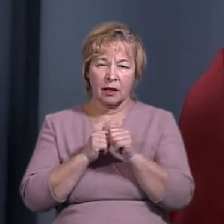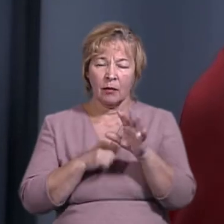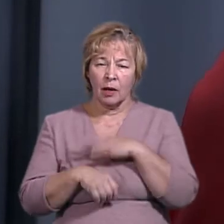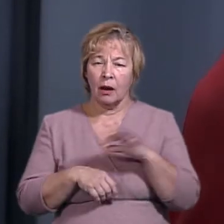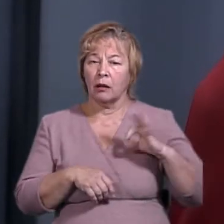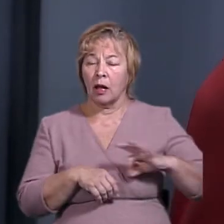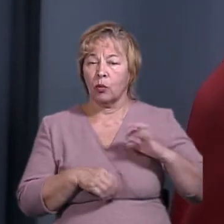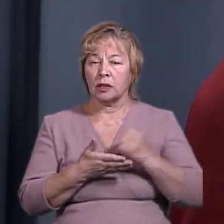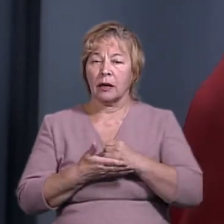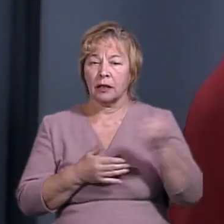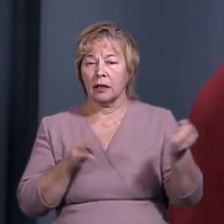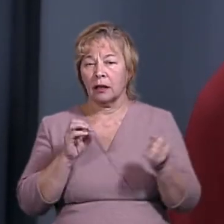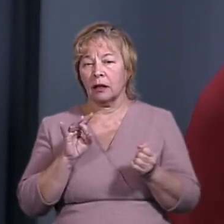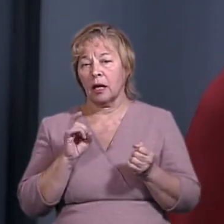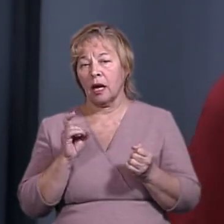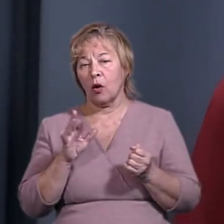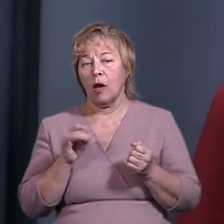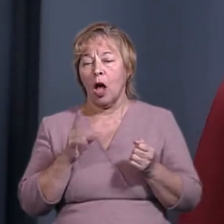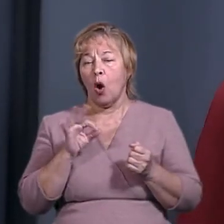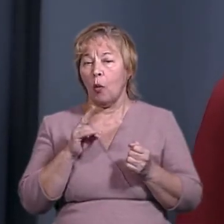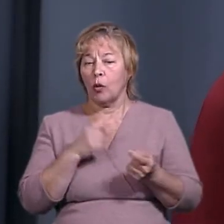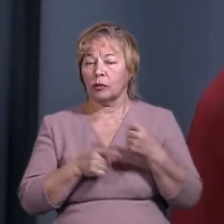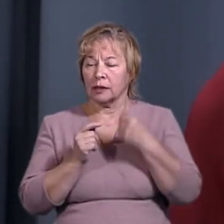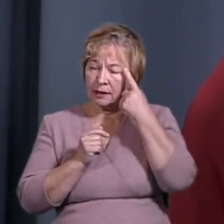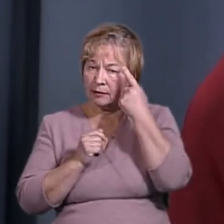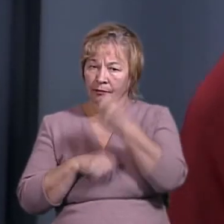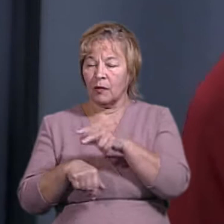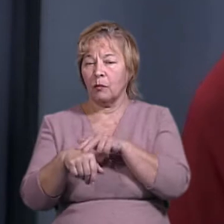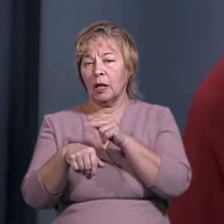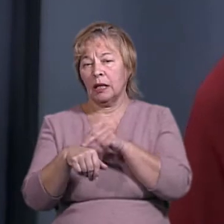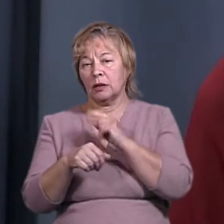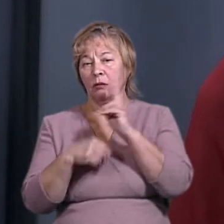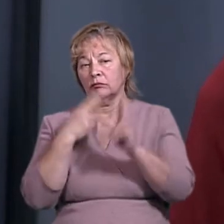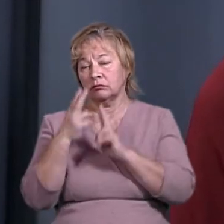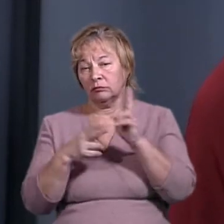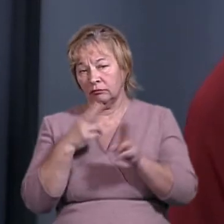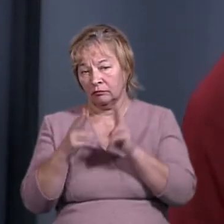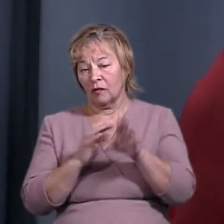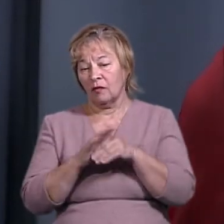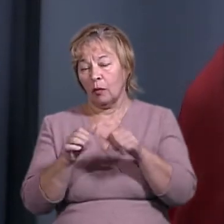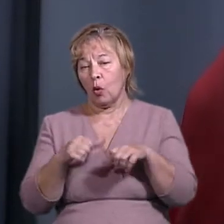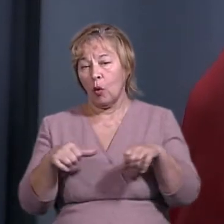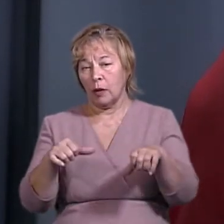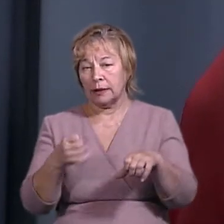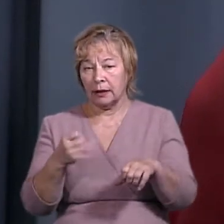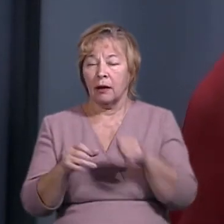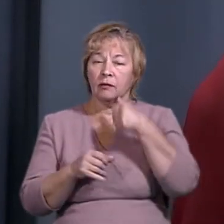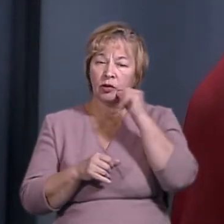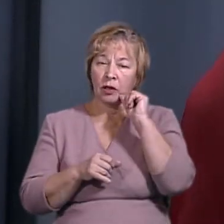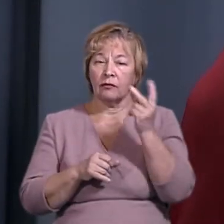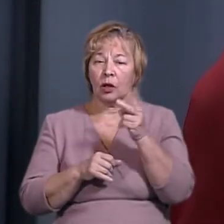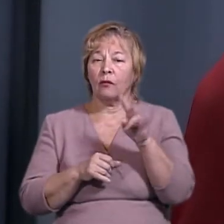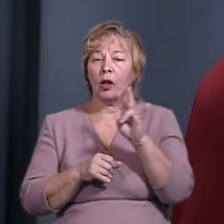користь кандидата Терохова. «Опора» звернулася із заявою до поліції і зі скаргами до міської виборчої комісії. Учора, 2